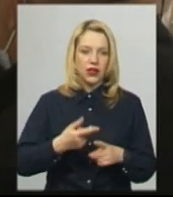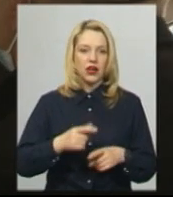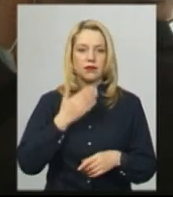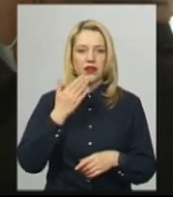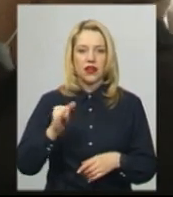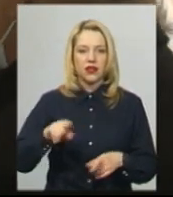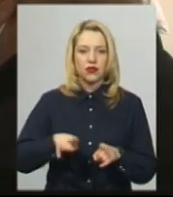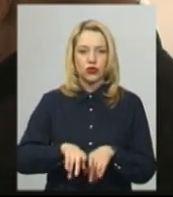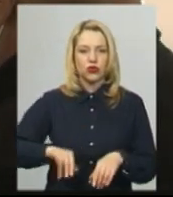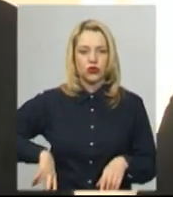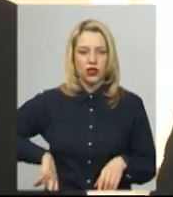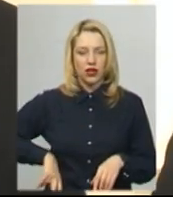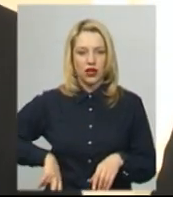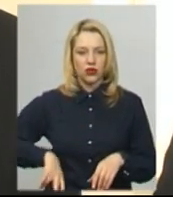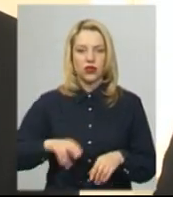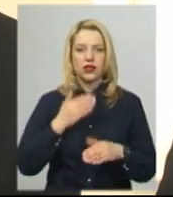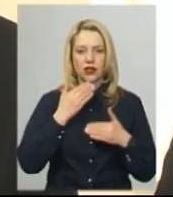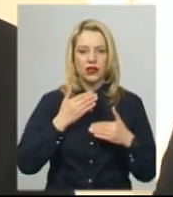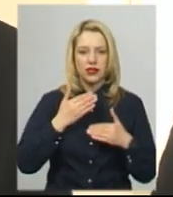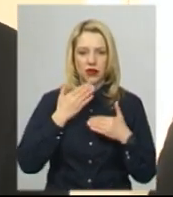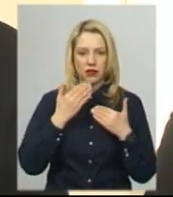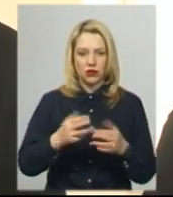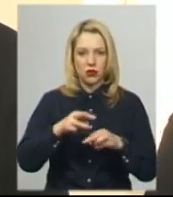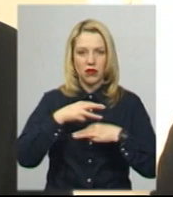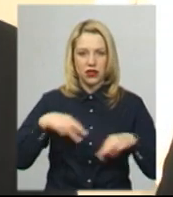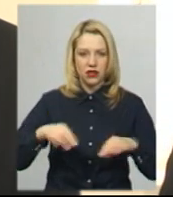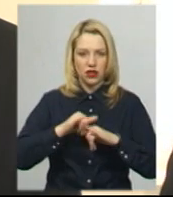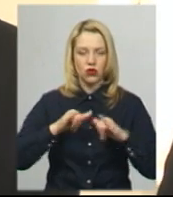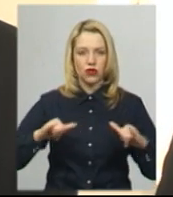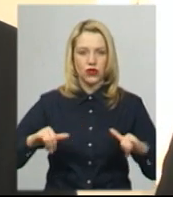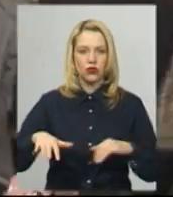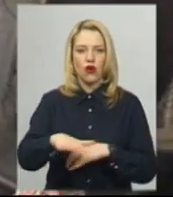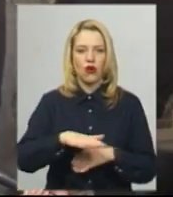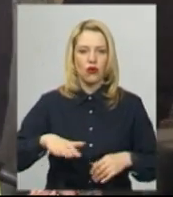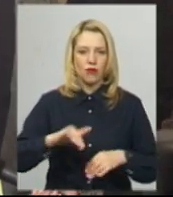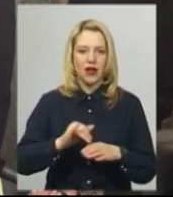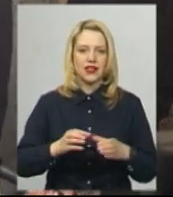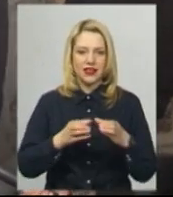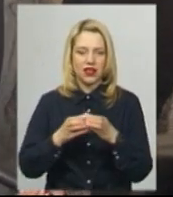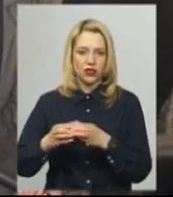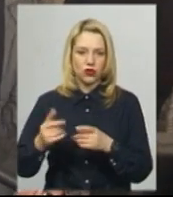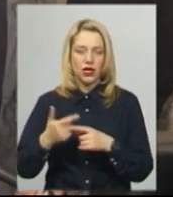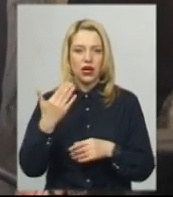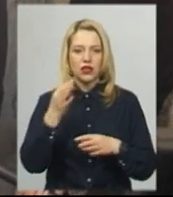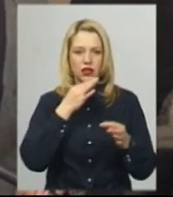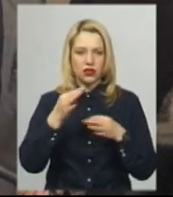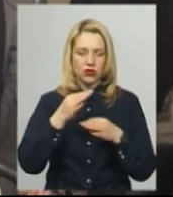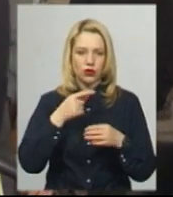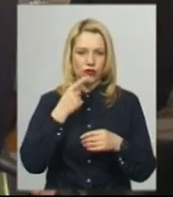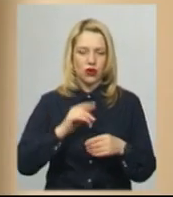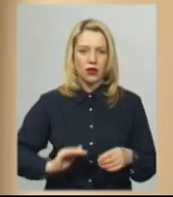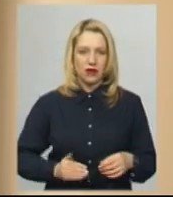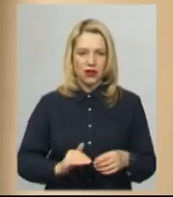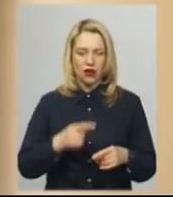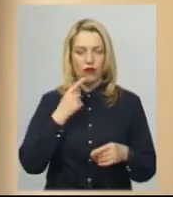у директора компанії-підрядника запитує міністр розвитку громад та території України Олексій Чернишов. З їхньої розмови чути, підрядник наразі виконує роботи за